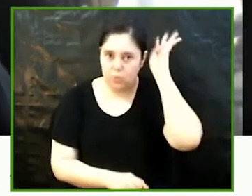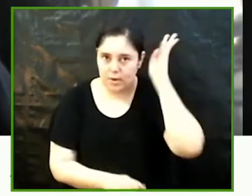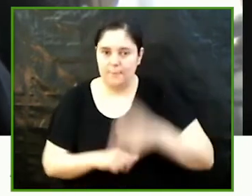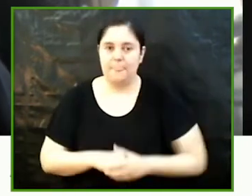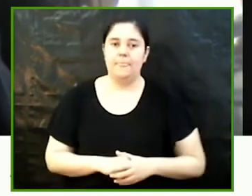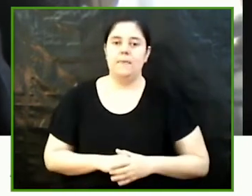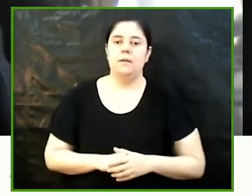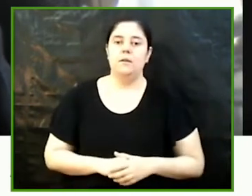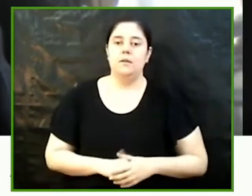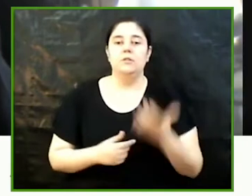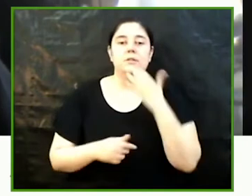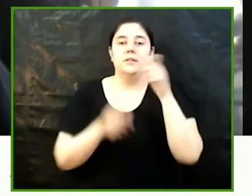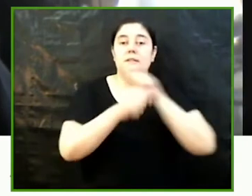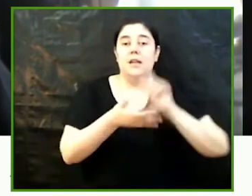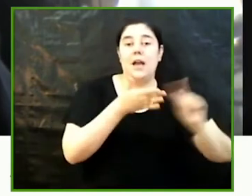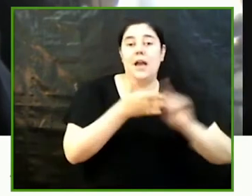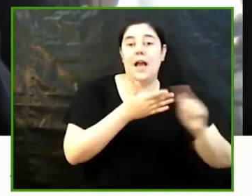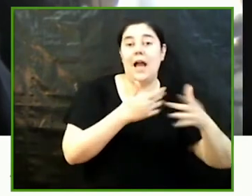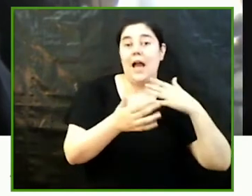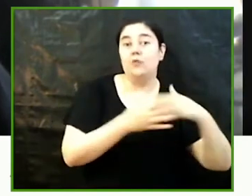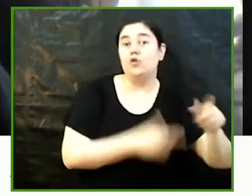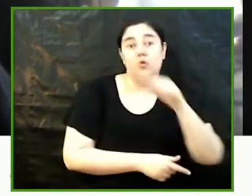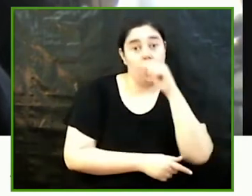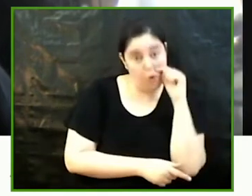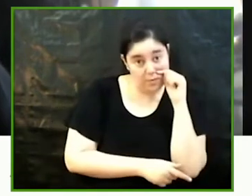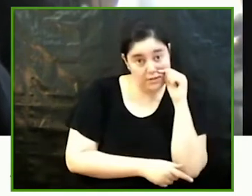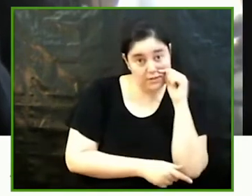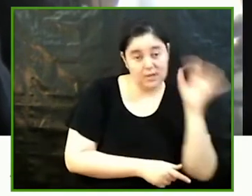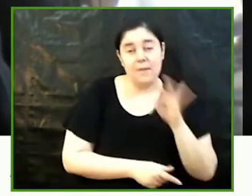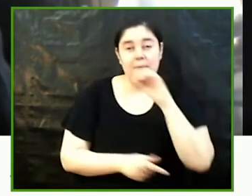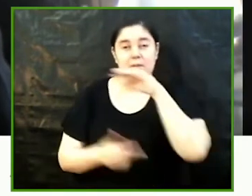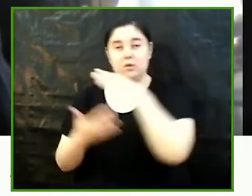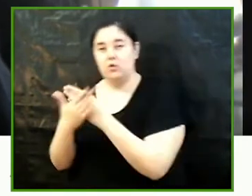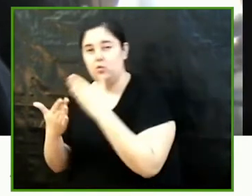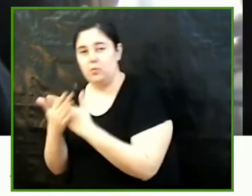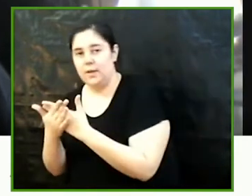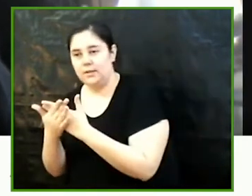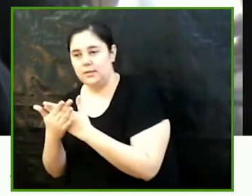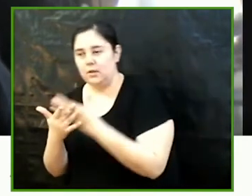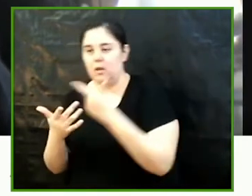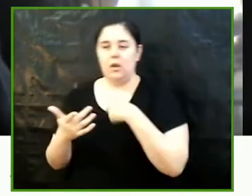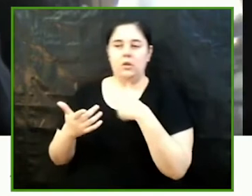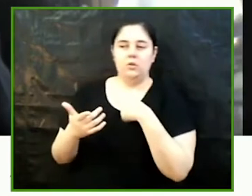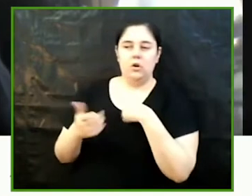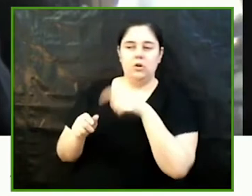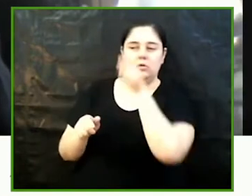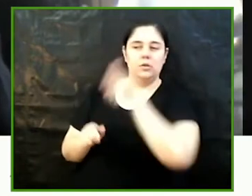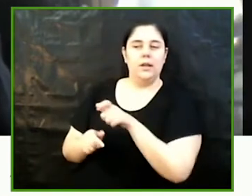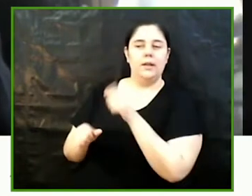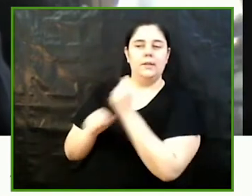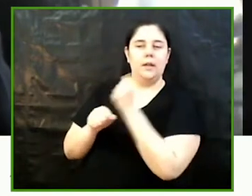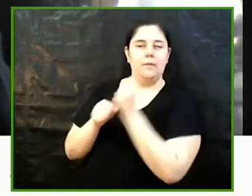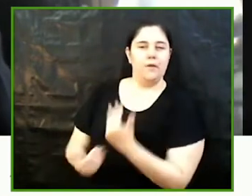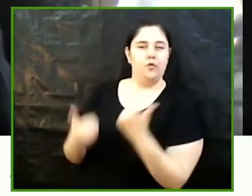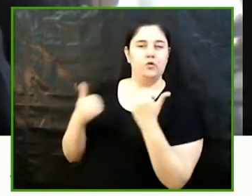homes i dels testimonis dels documents epigràfics vaig poder reconstruir les funcions i les característiques d'aquest